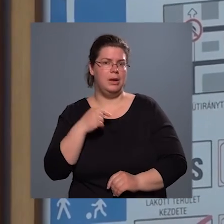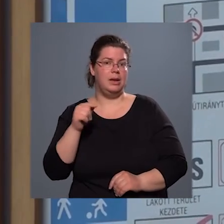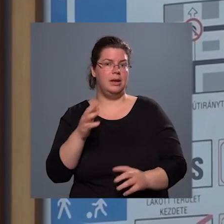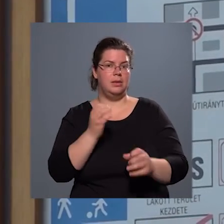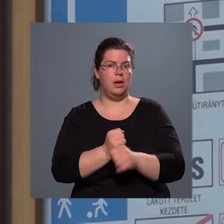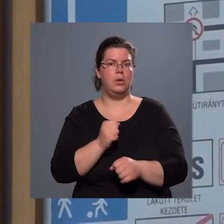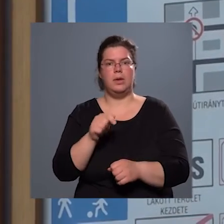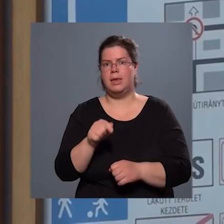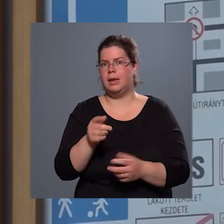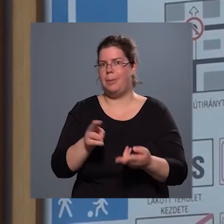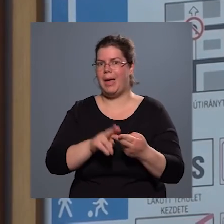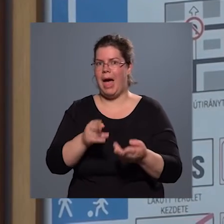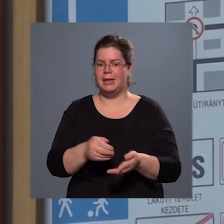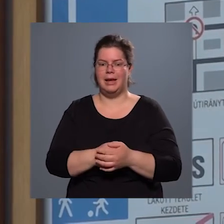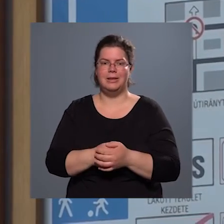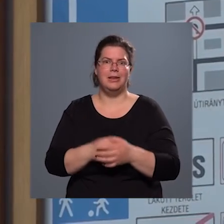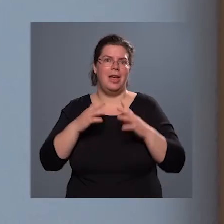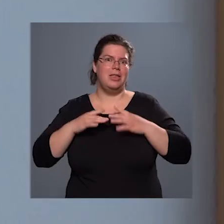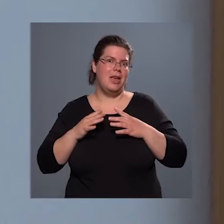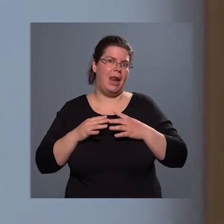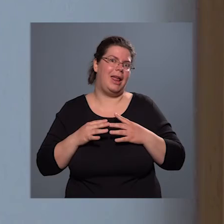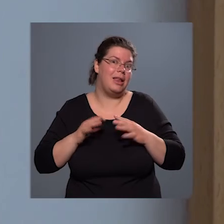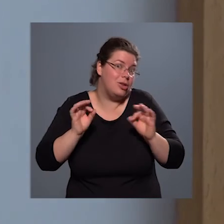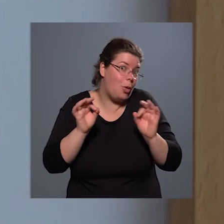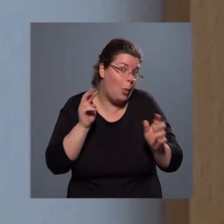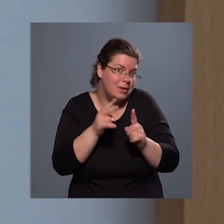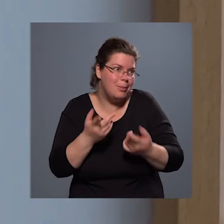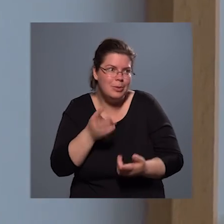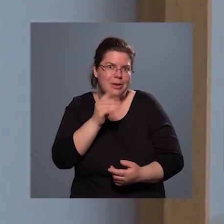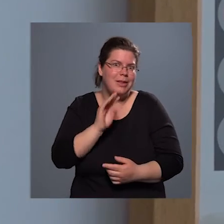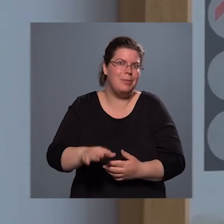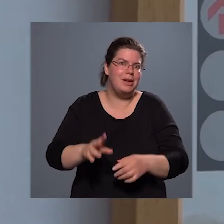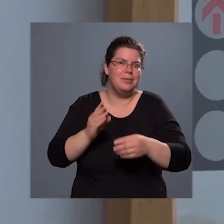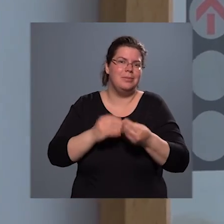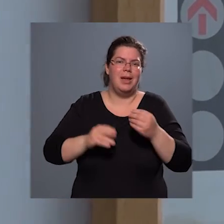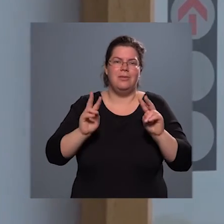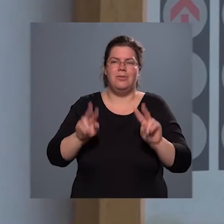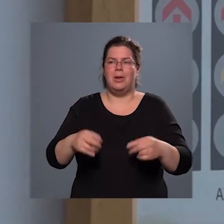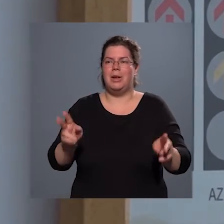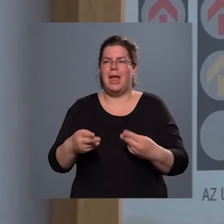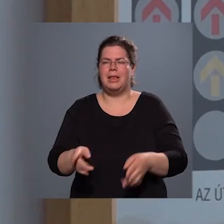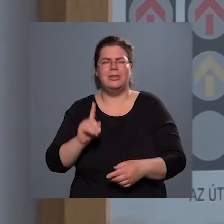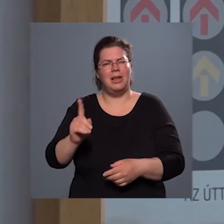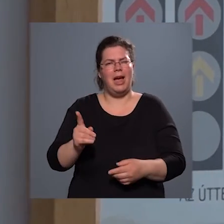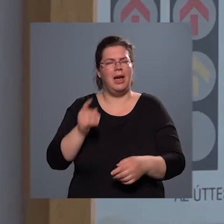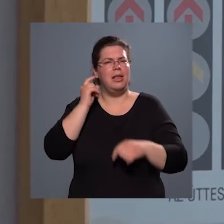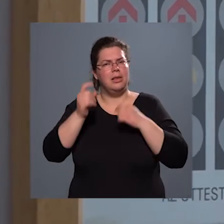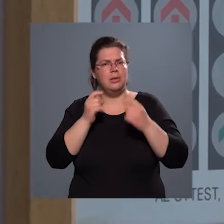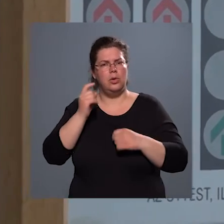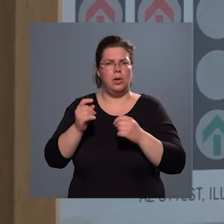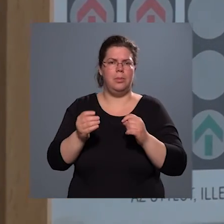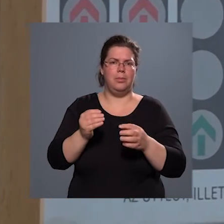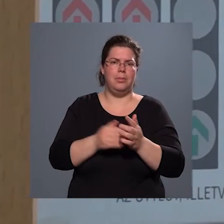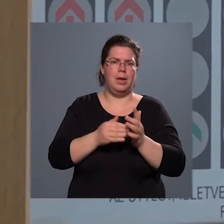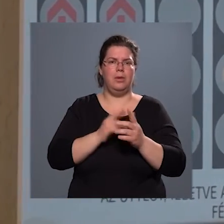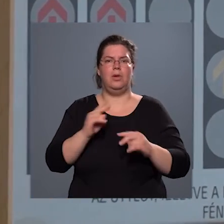ezen a pályán? Pályán az anyaralás, az mindig jó szempont az embernek, mert tényleg lehetetlenség, de ezen kívül gondolom azért még van, ami